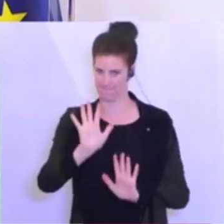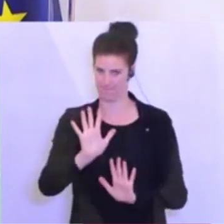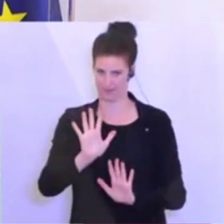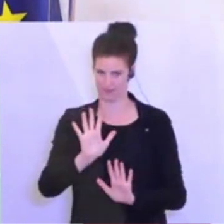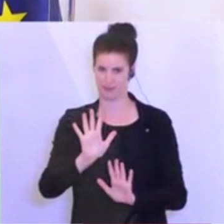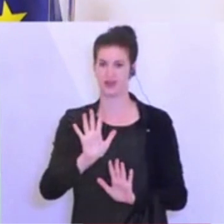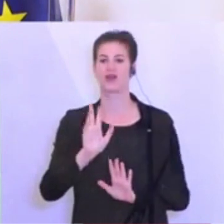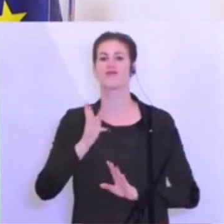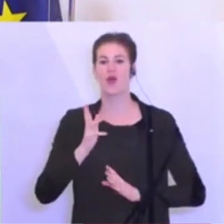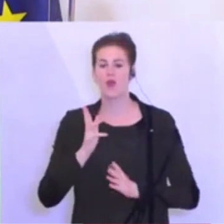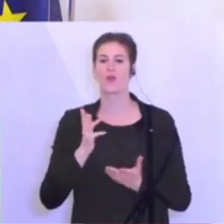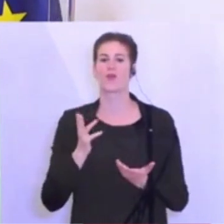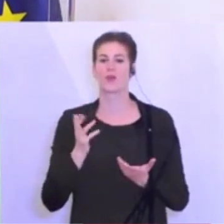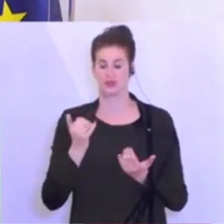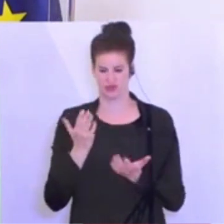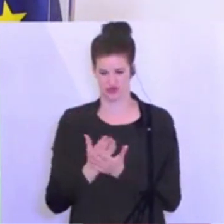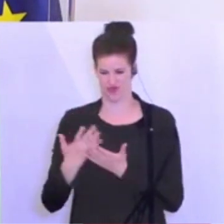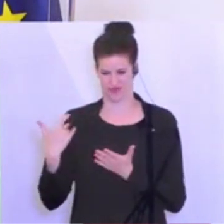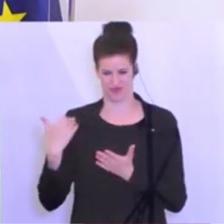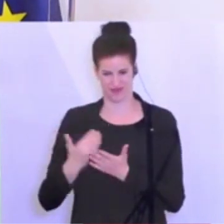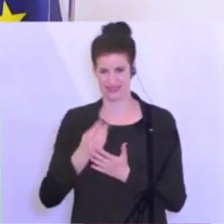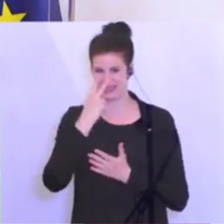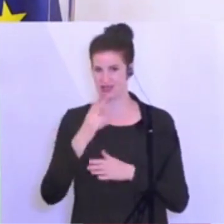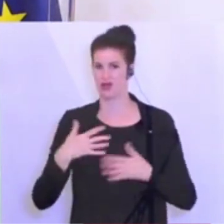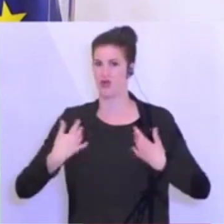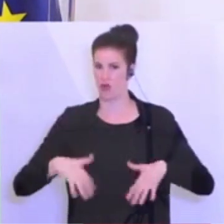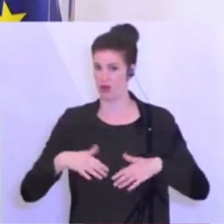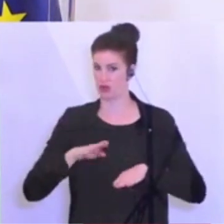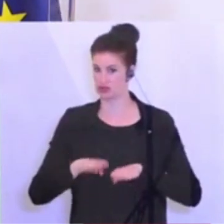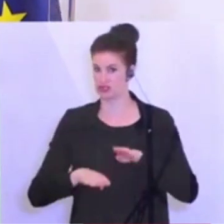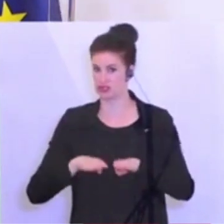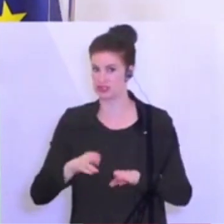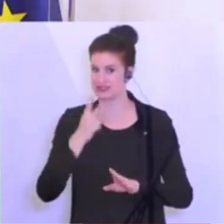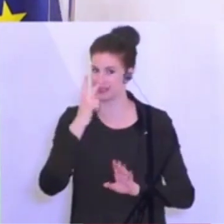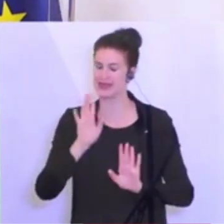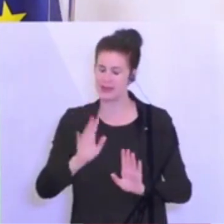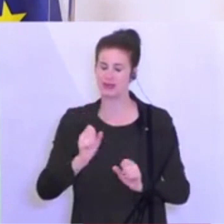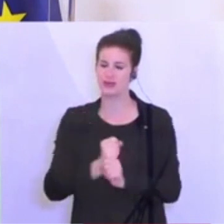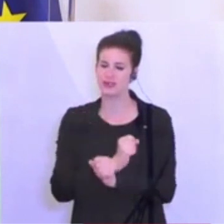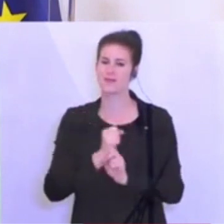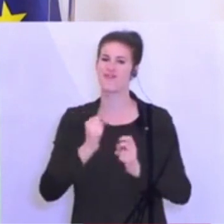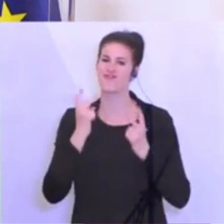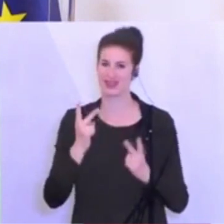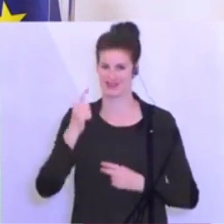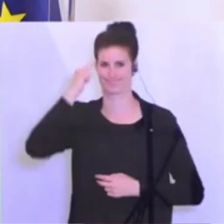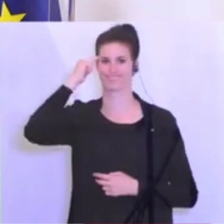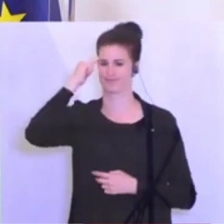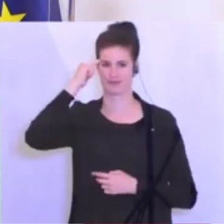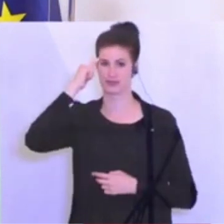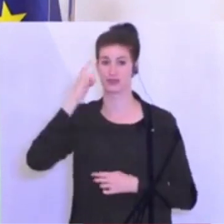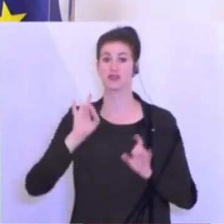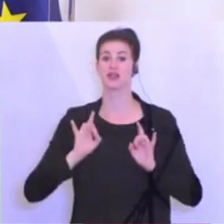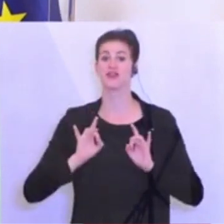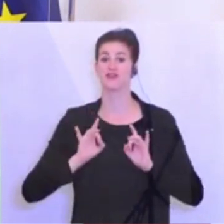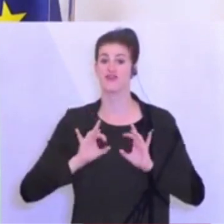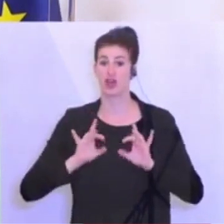Lockerungsschritten, die wir Gott sei Dank setzen können, wichtig zu betonen. Das Virus ist nicht ausgelöscht. Wir